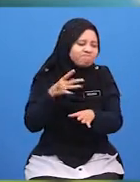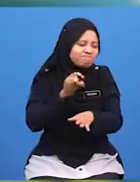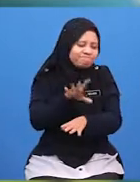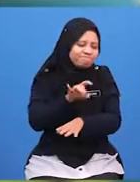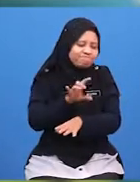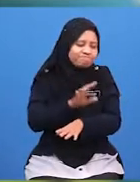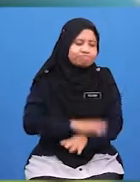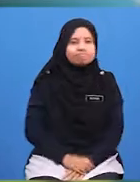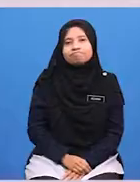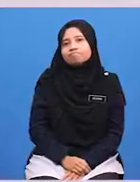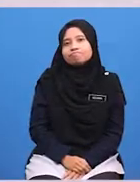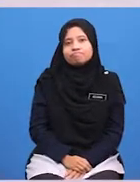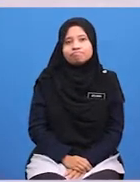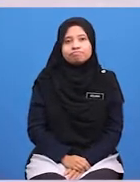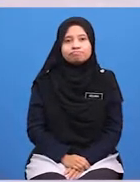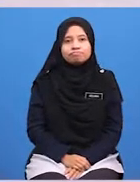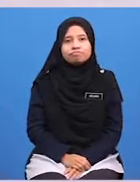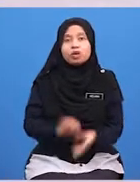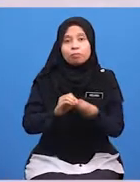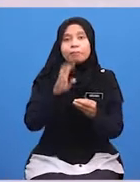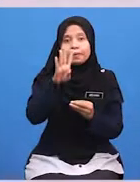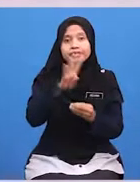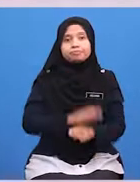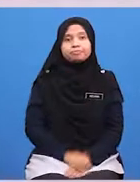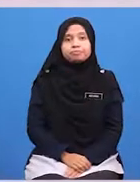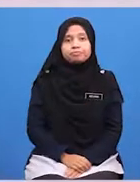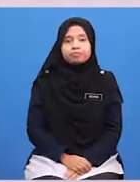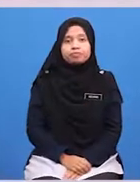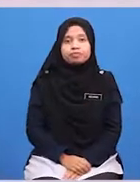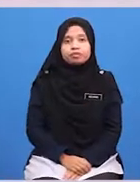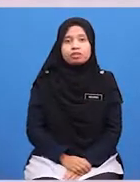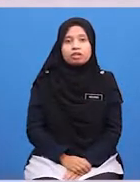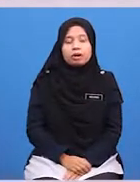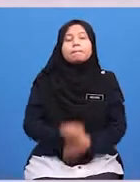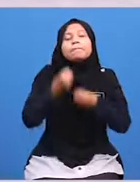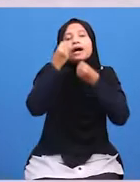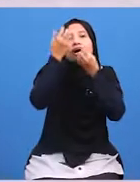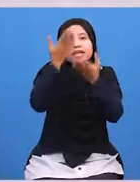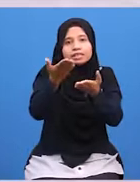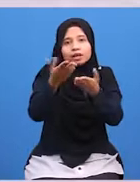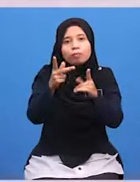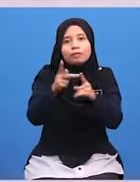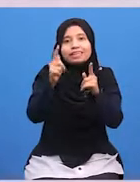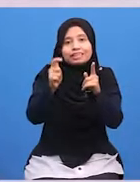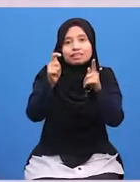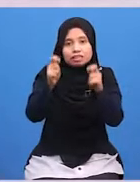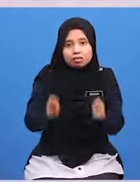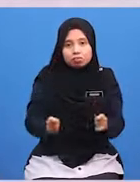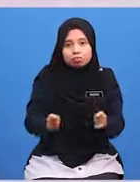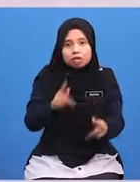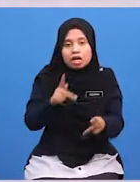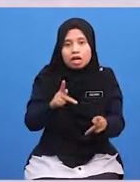Suka Sifatnya Yang Keempat Memaklumkan Kepada Tetamu